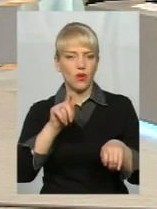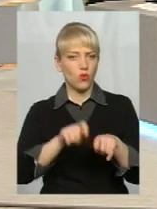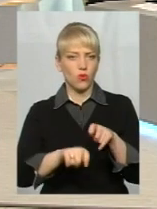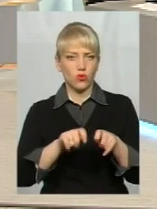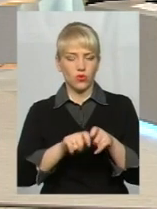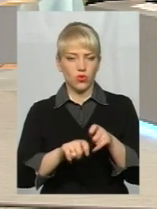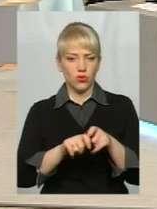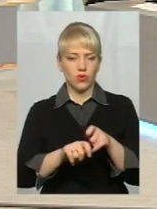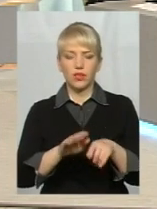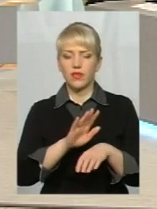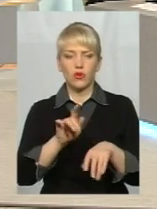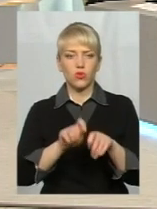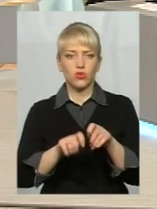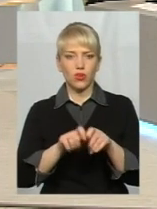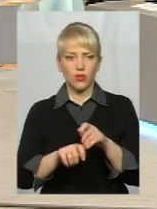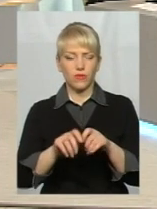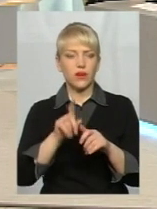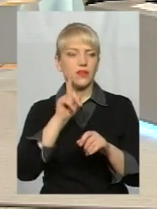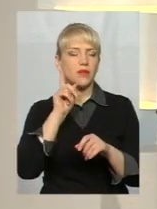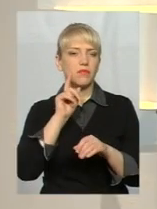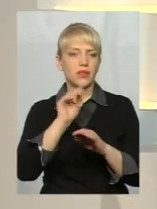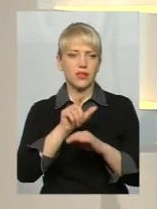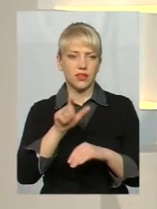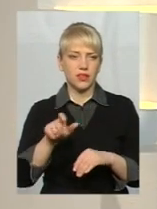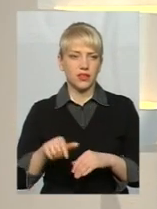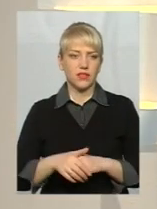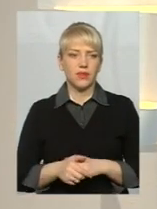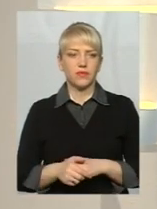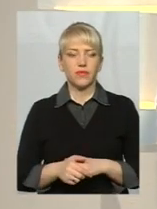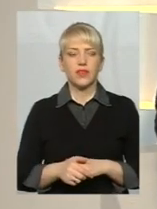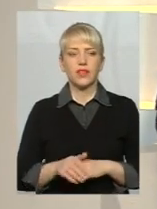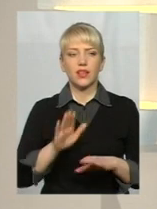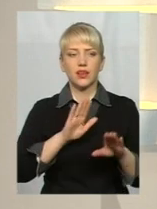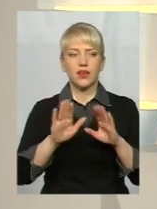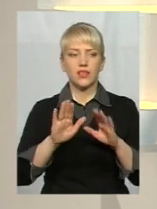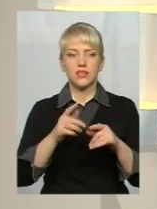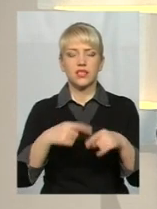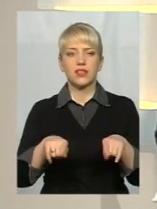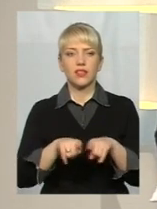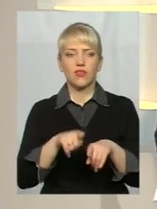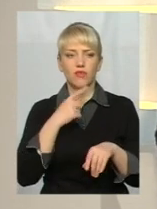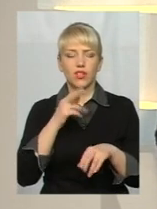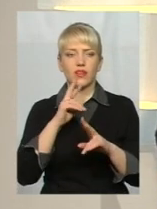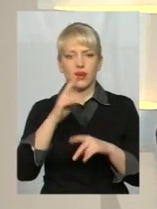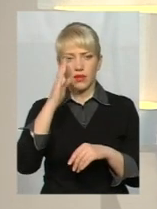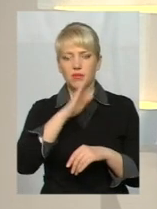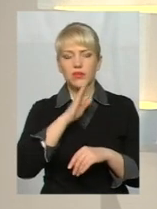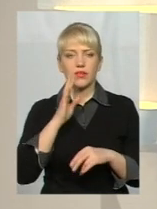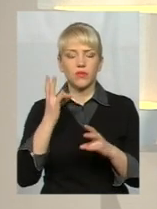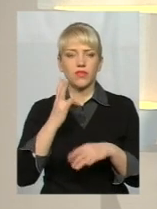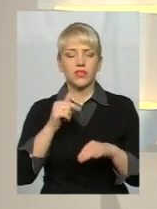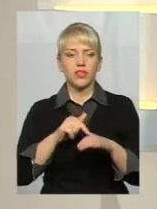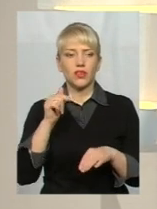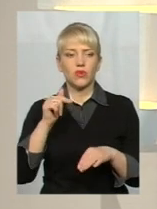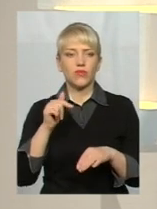контролювати особливо підлітків кожний крок, бо вони почнуть бунтувати. Мені режисер передає, що саме таке було питання, як батьки мають реагувати